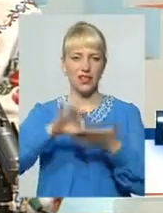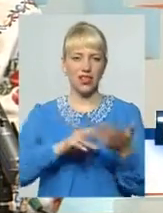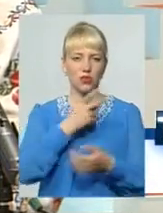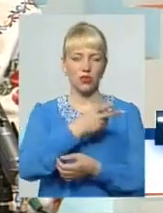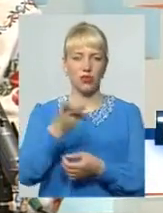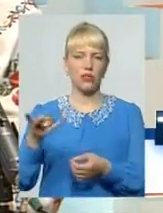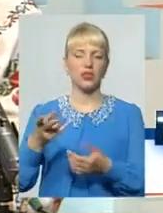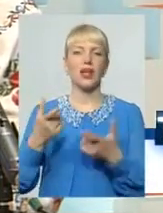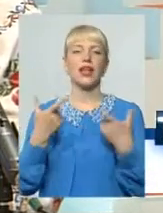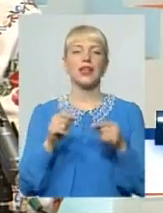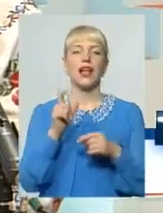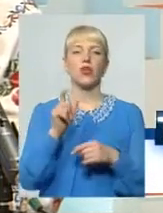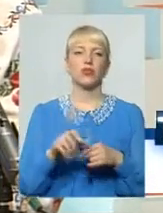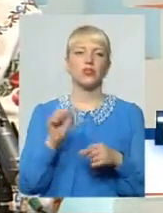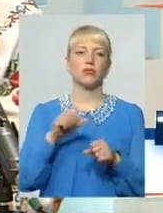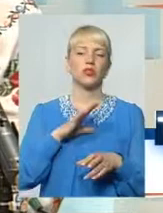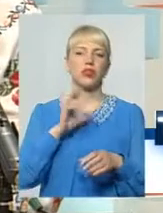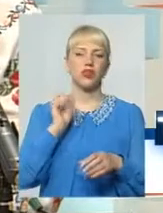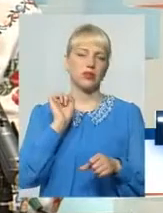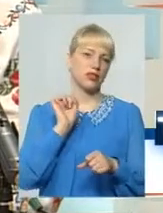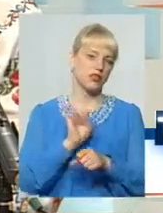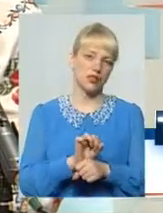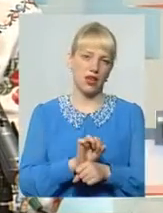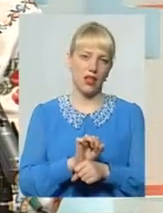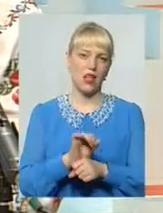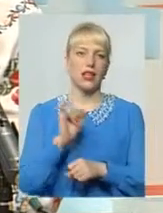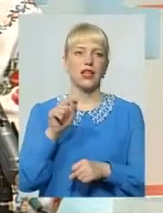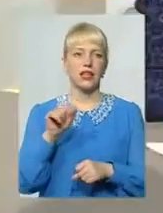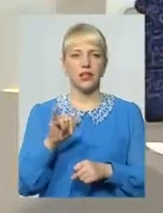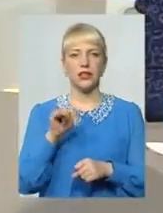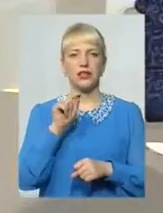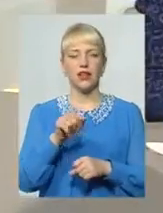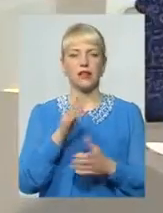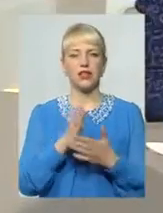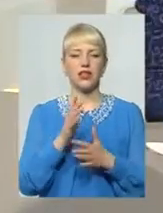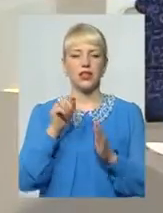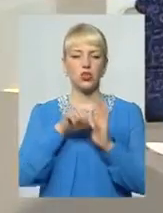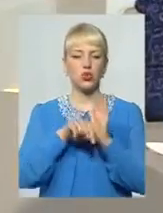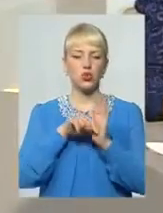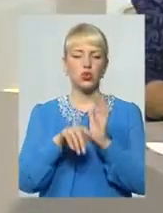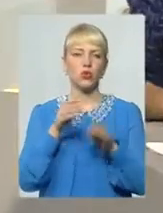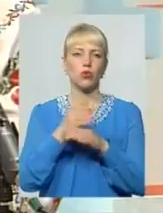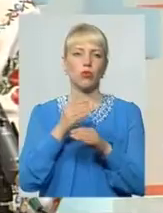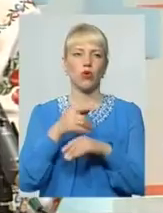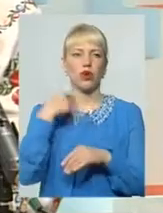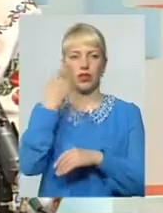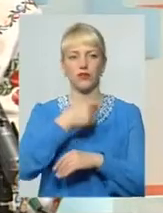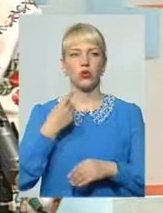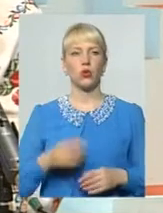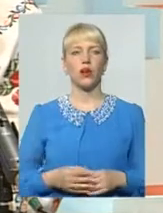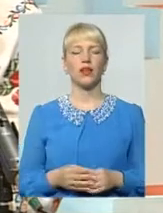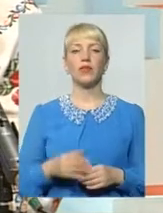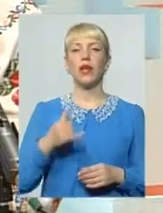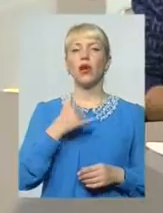людина може на якомусь етапі застрягає І там вже йде суто допомога індивідуальна В нас в